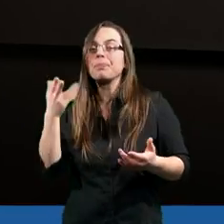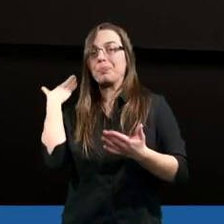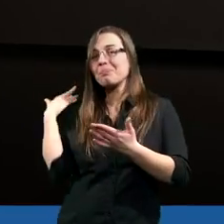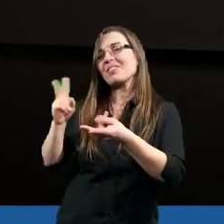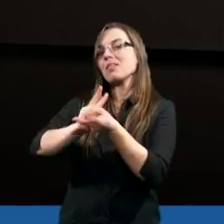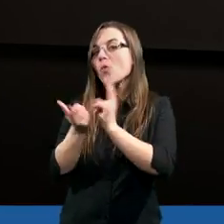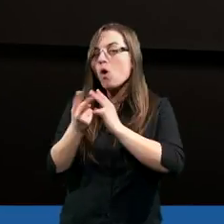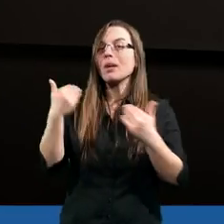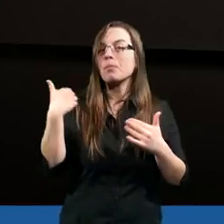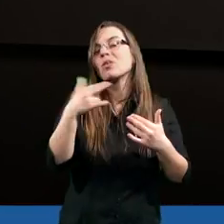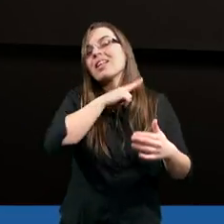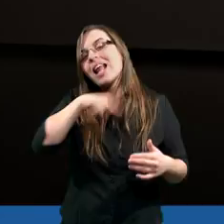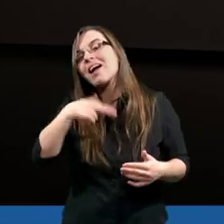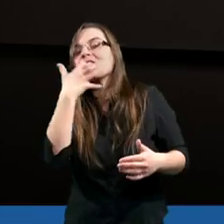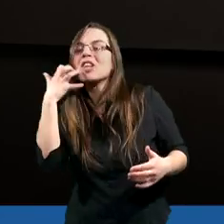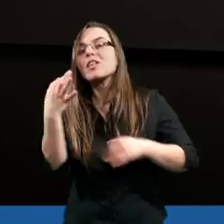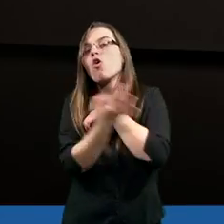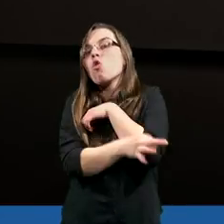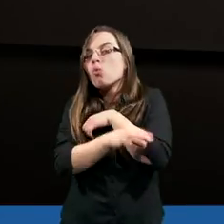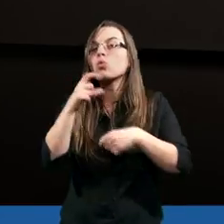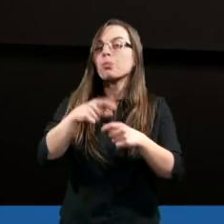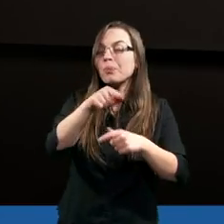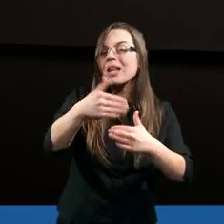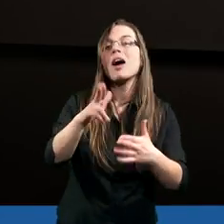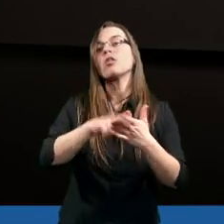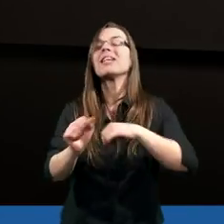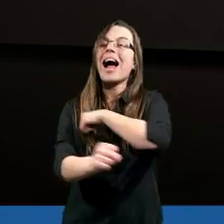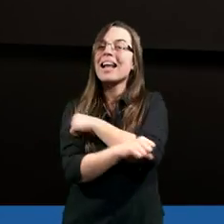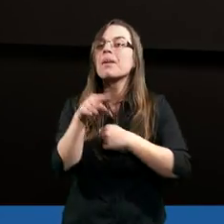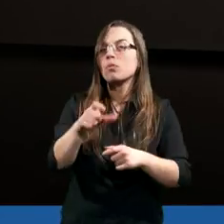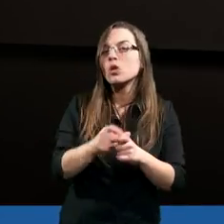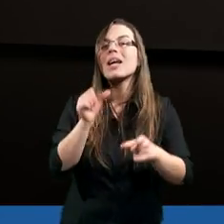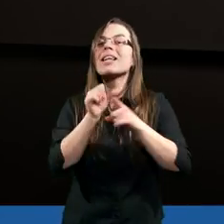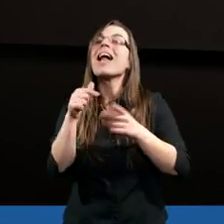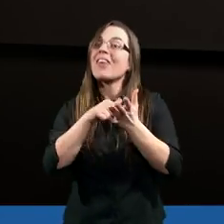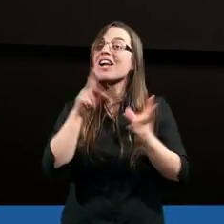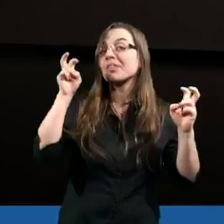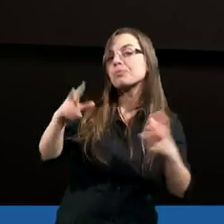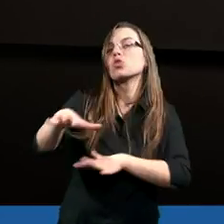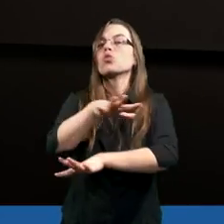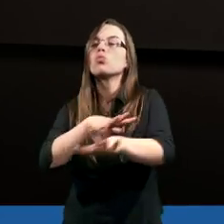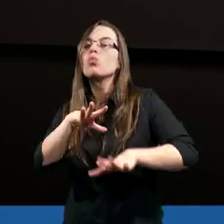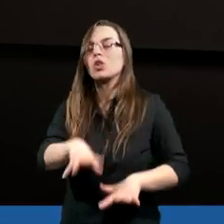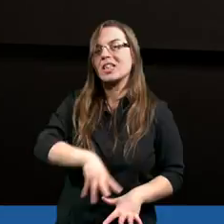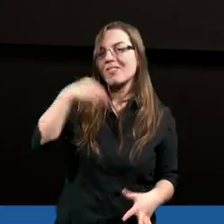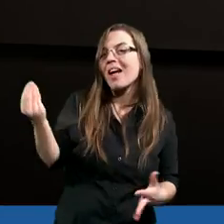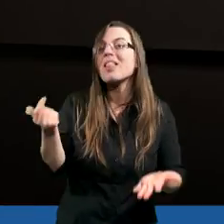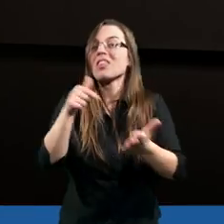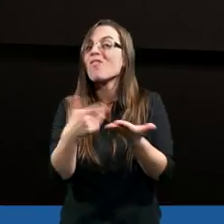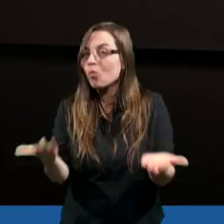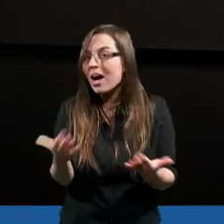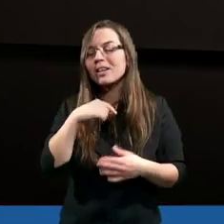spotkań i wcześniejszych naszych studiów, to tym, który go zastępuje tutaj, jest Duch Święty. Jak sobie